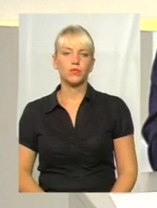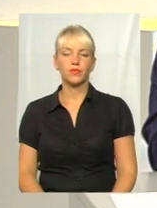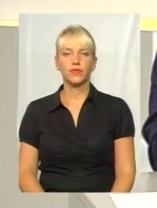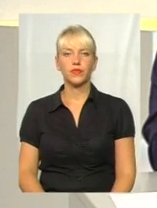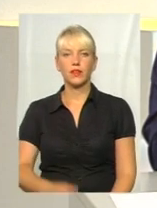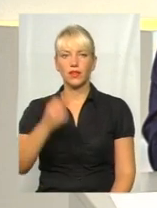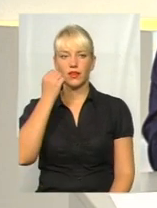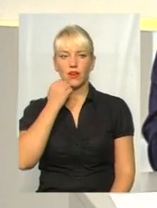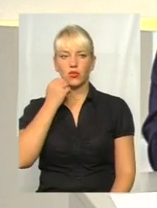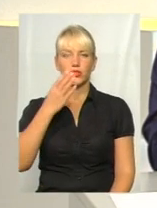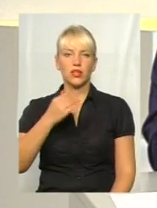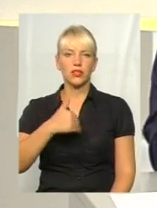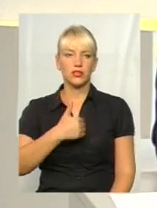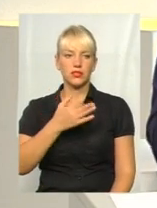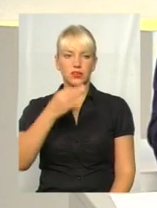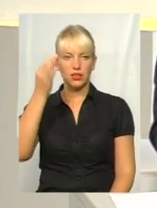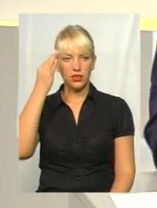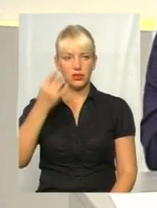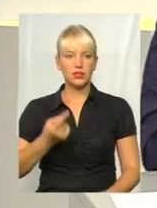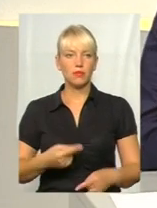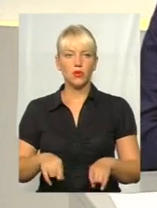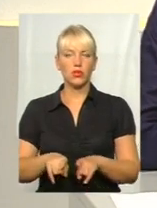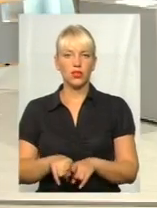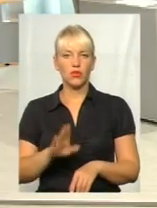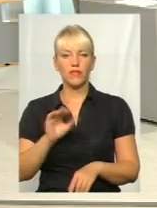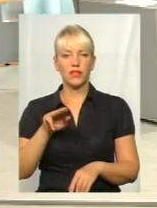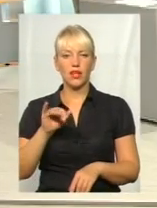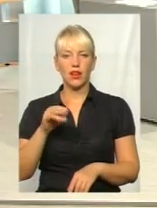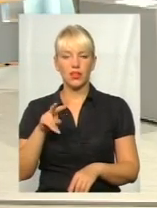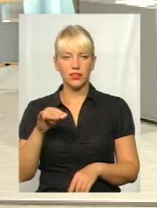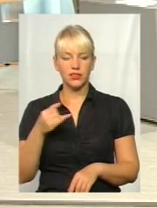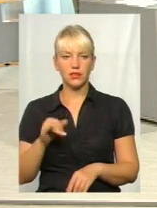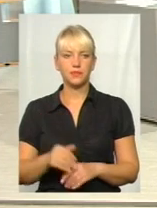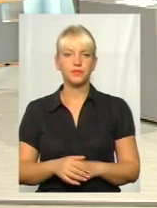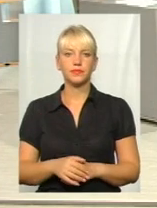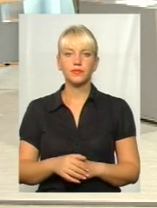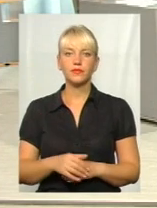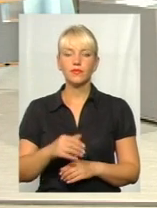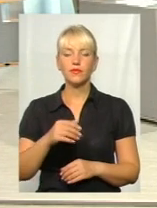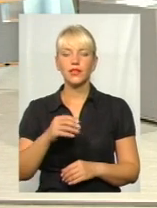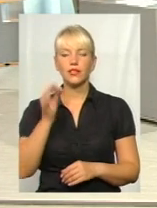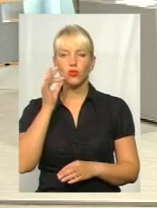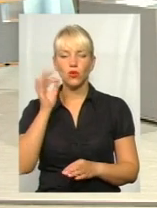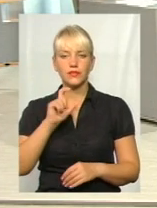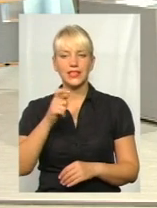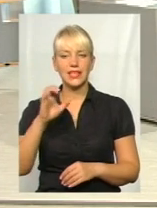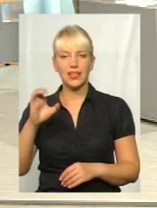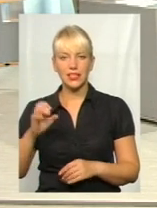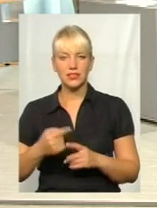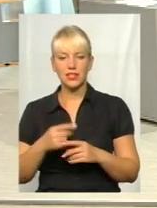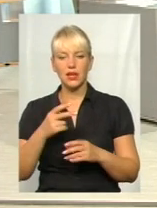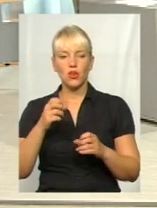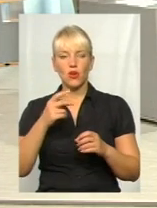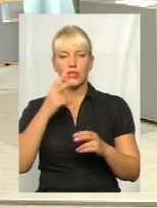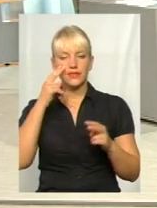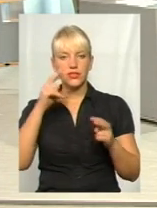б ще згадати про таке. Пане Віталій, напевно, до вас питання. Досвід європейських країн доводить, що кількість ДТП можна